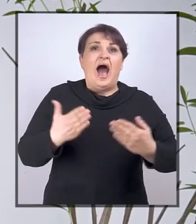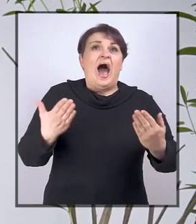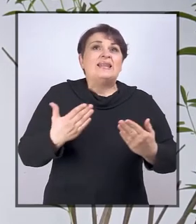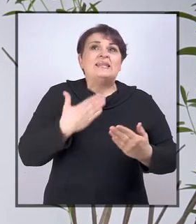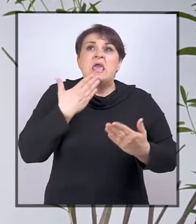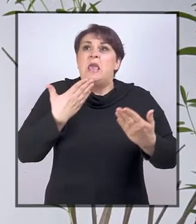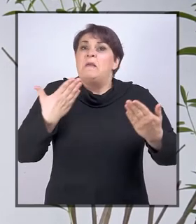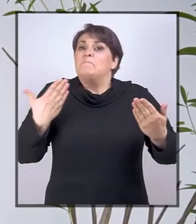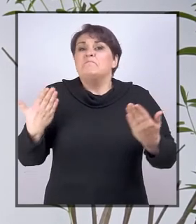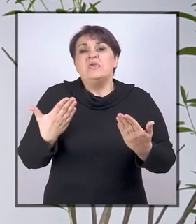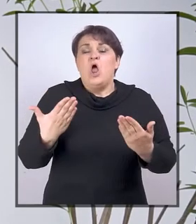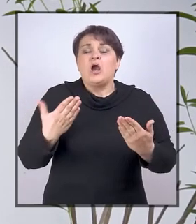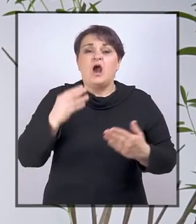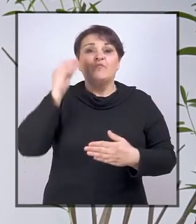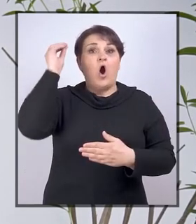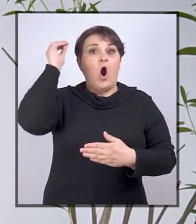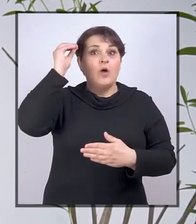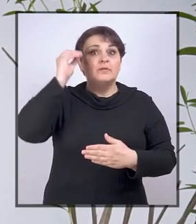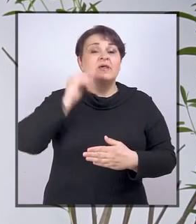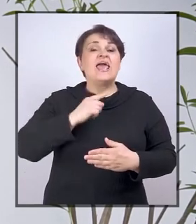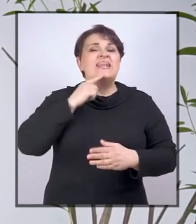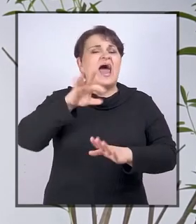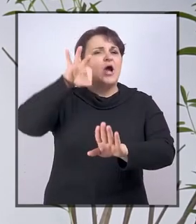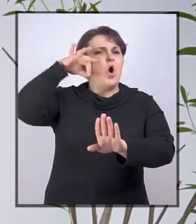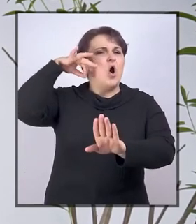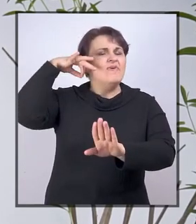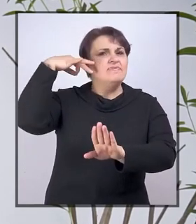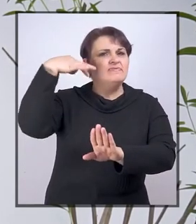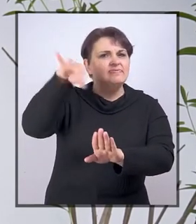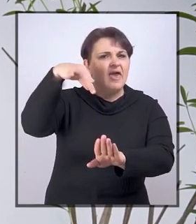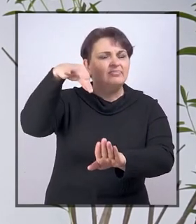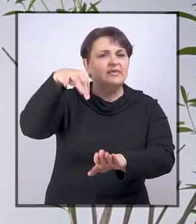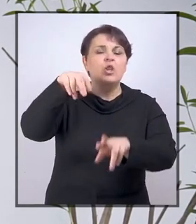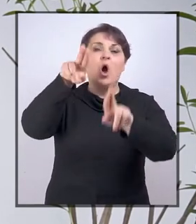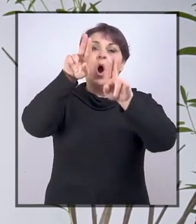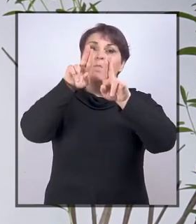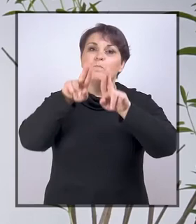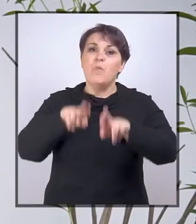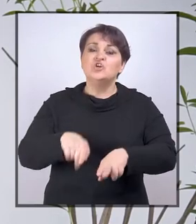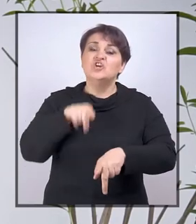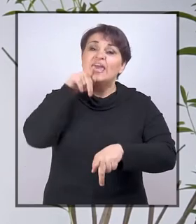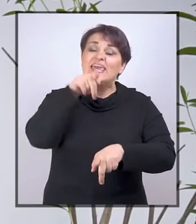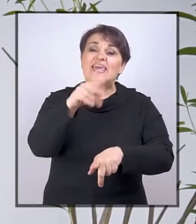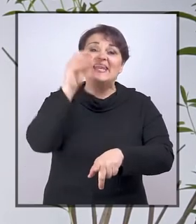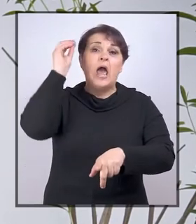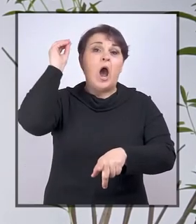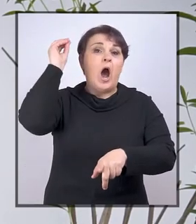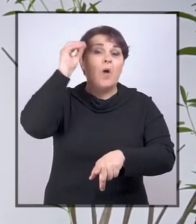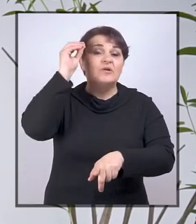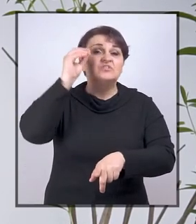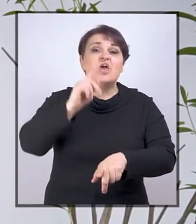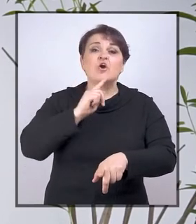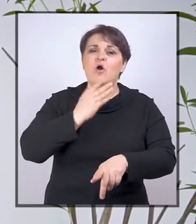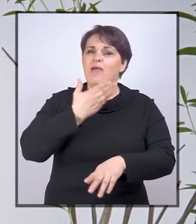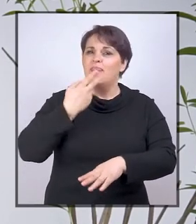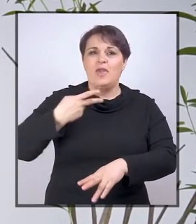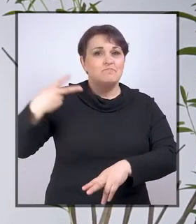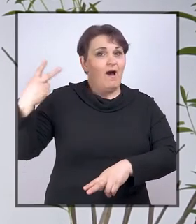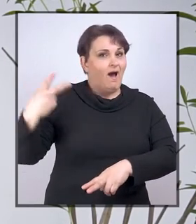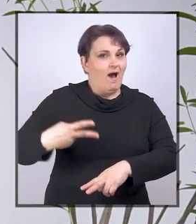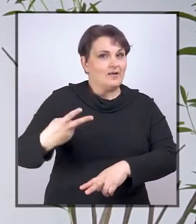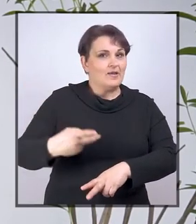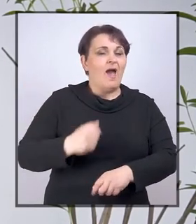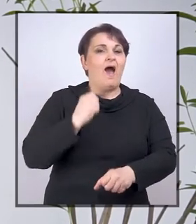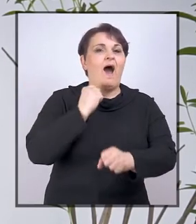ne na bilo kakvo obrazovanje, nego na jedino moguće i na ono obrazovanje koje nema